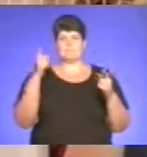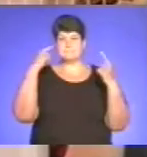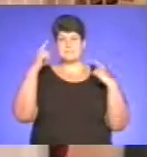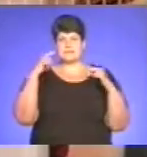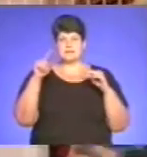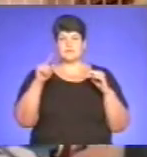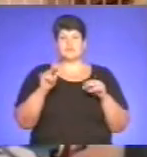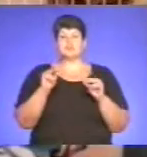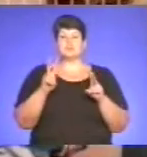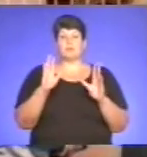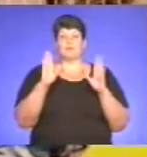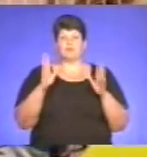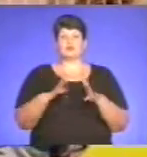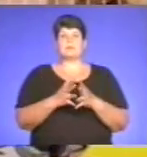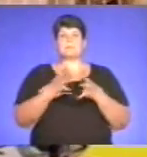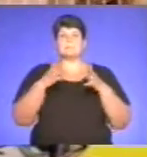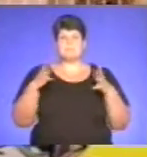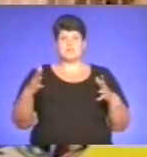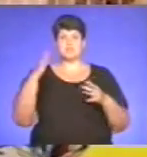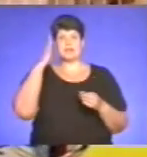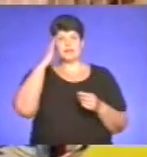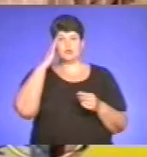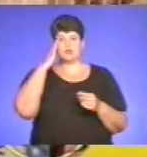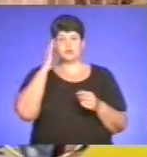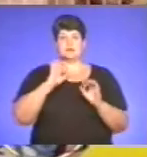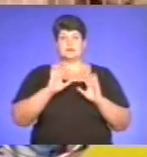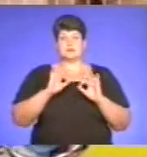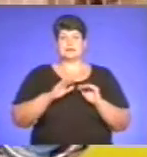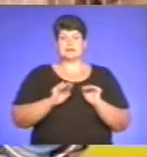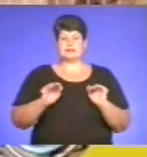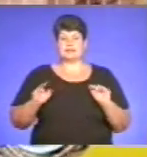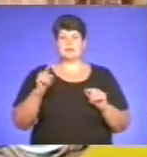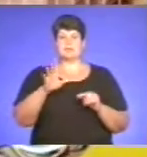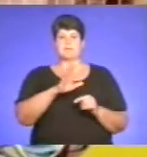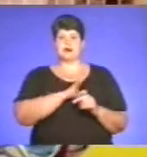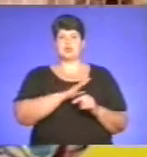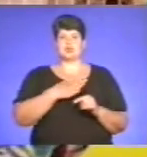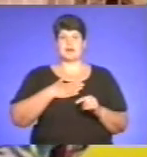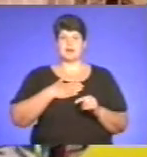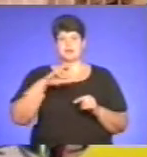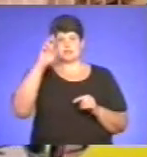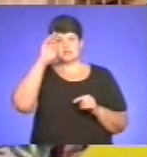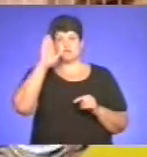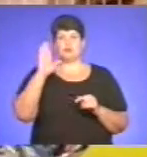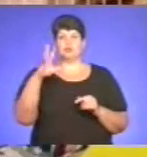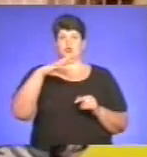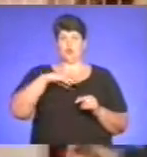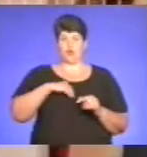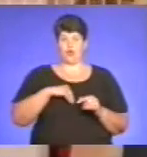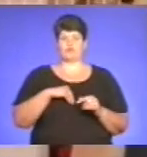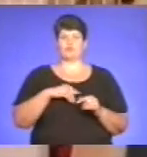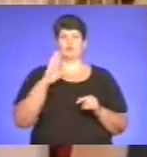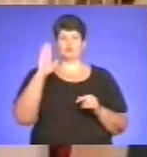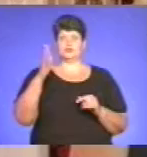більше талановитих пропагувати дітей, тим багатшою буде наша держава. Буде духовність, насправді буде